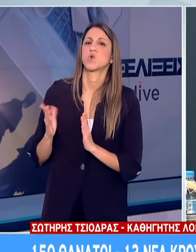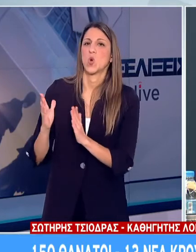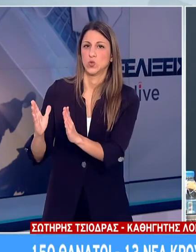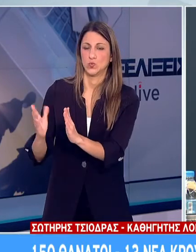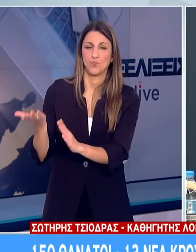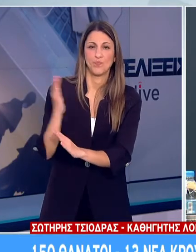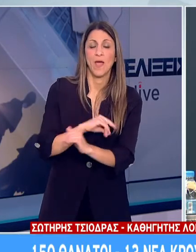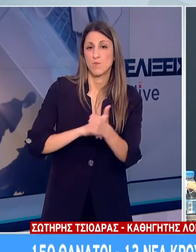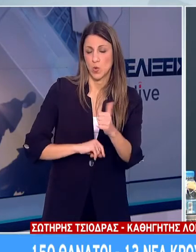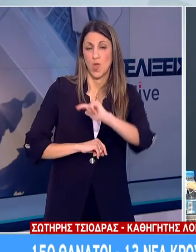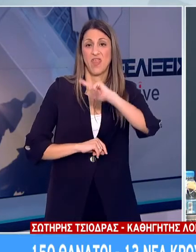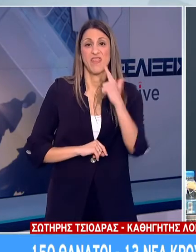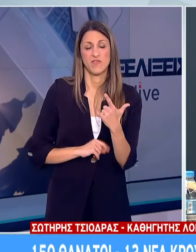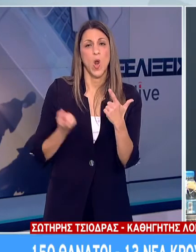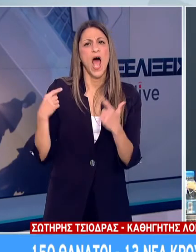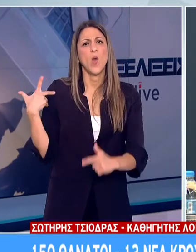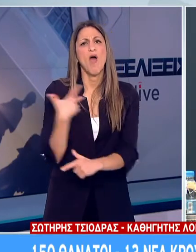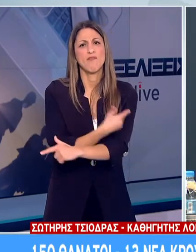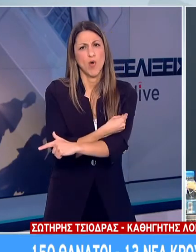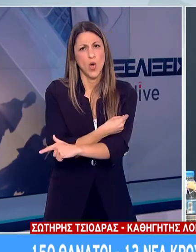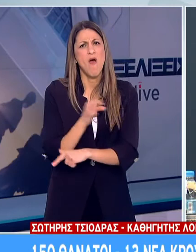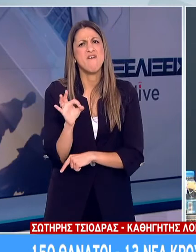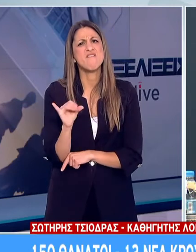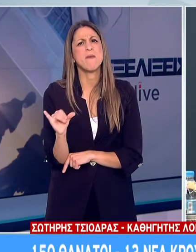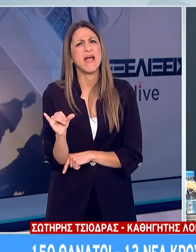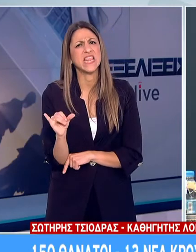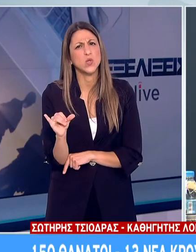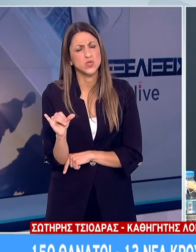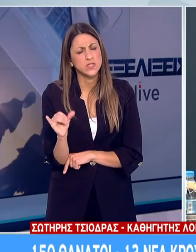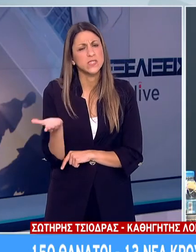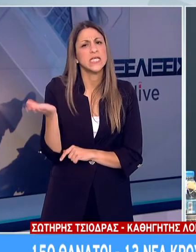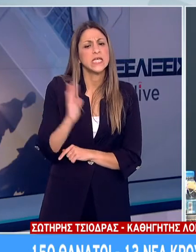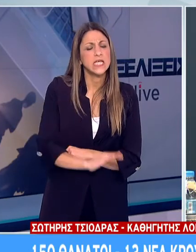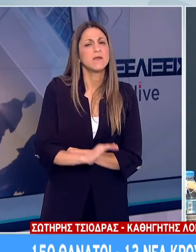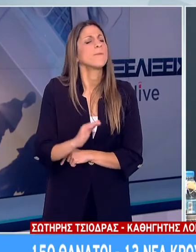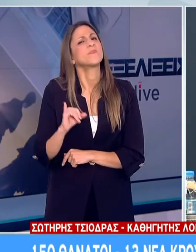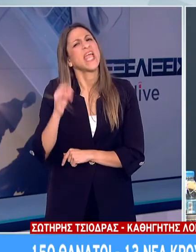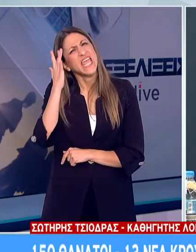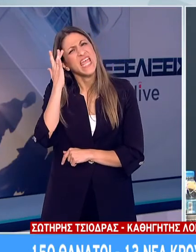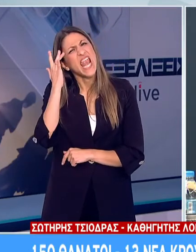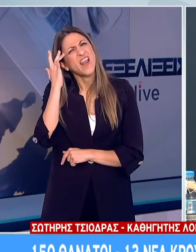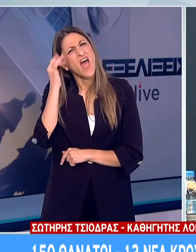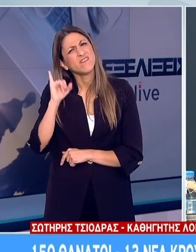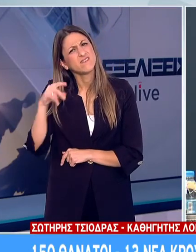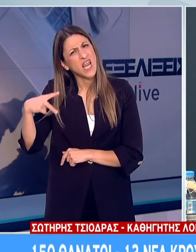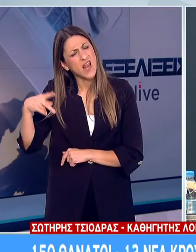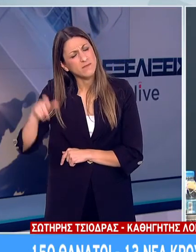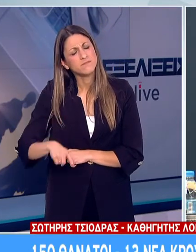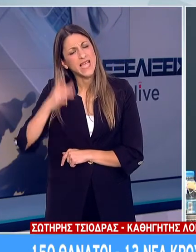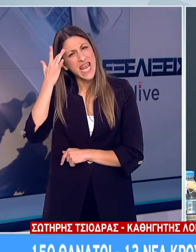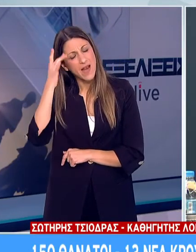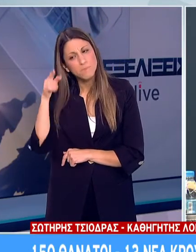εμβόλιο που αναφέρατε το ΜΠΣΖ της Συστηματιώσεως και το εμβόλιο της ΙΛΑΡΑΣ έχουν βρεθεί σε